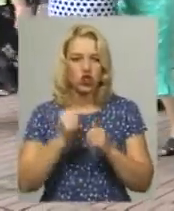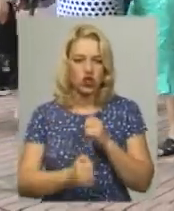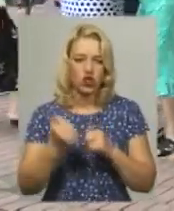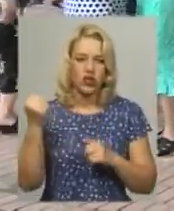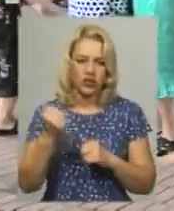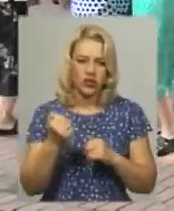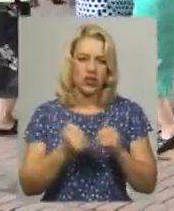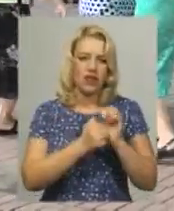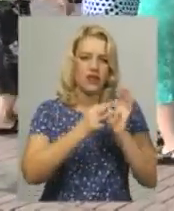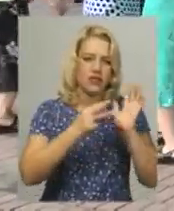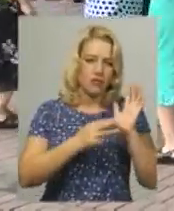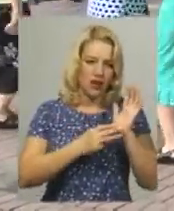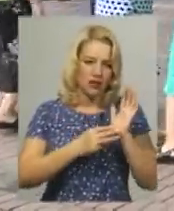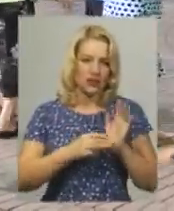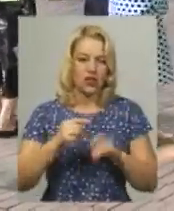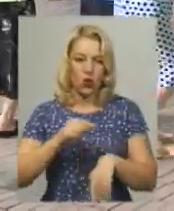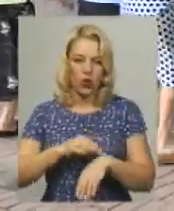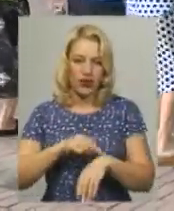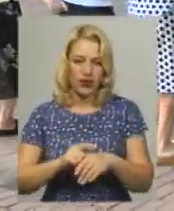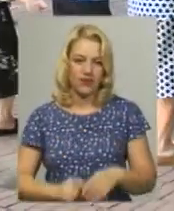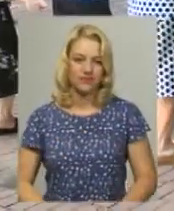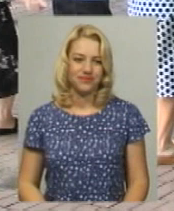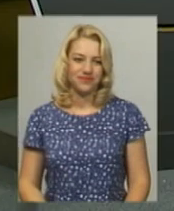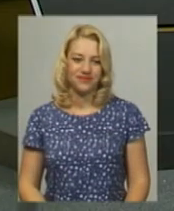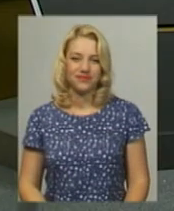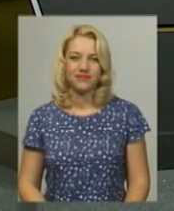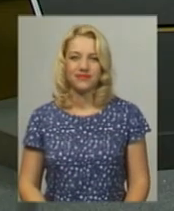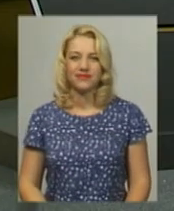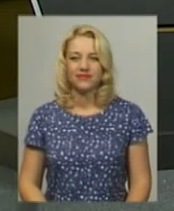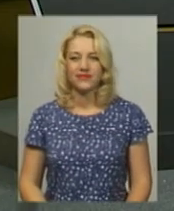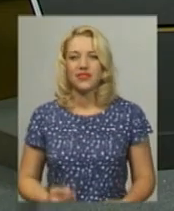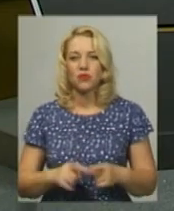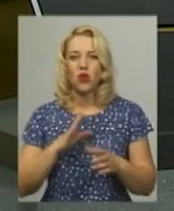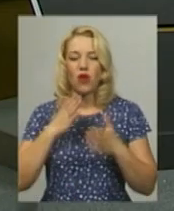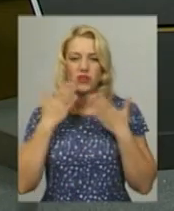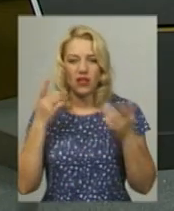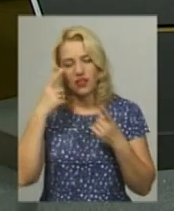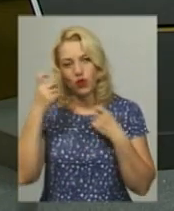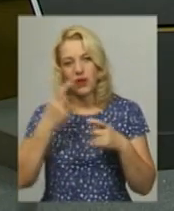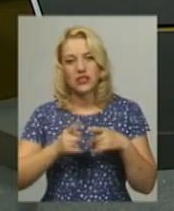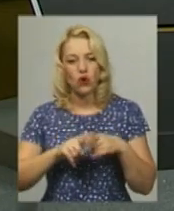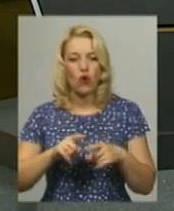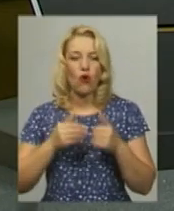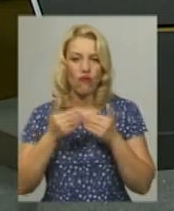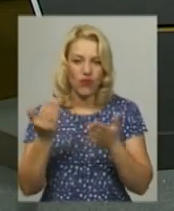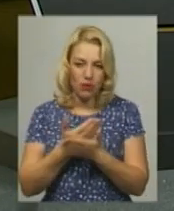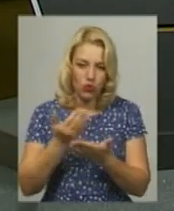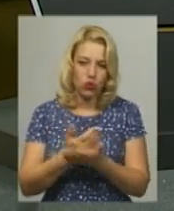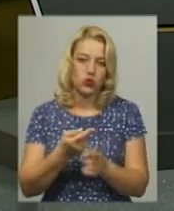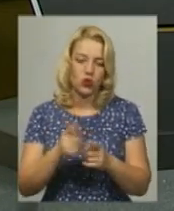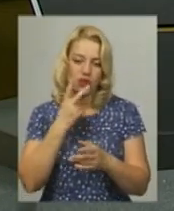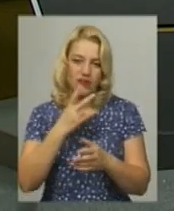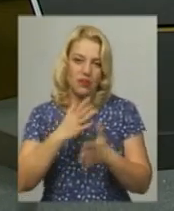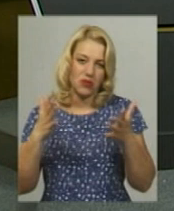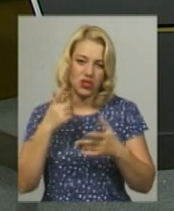сутінок. Сітлана Поробок, Юрій Чорний, новини Поділяцентр. Це була остання інформація цього випуску. Дивіться більше на нашому